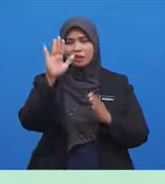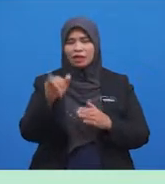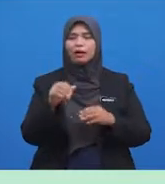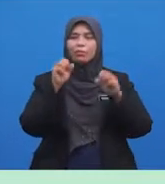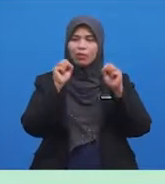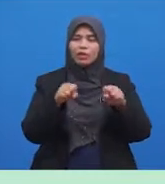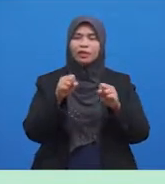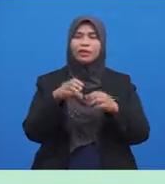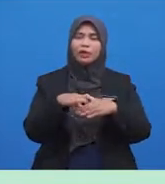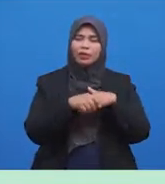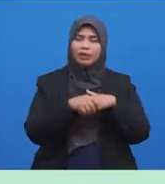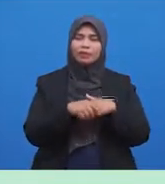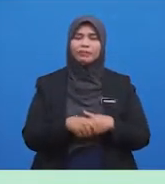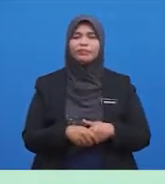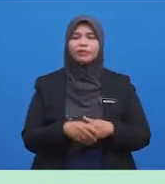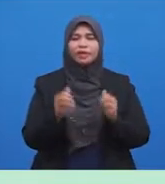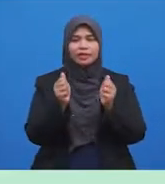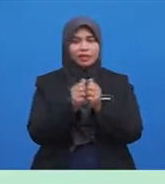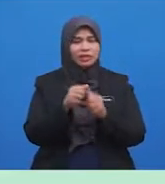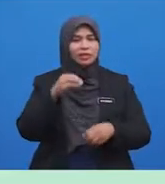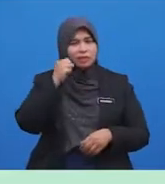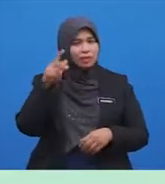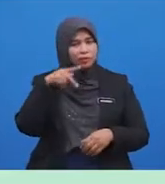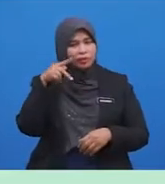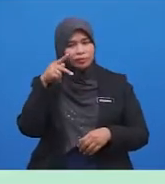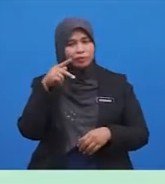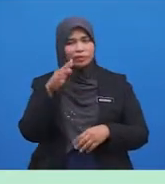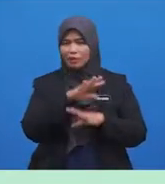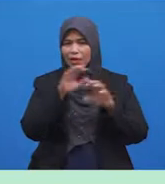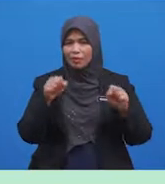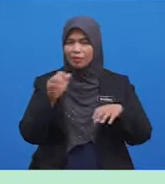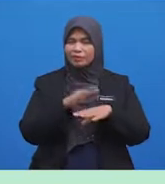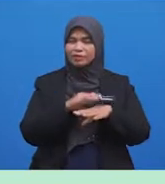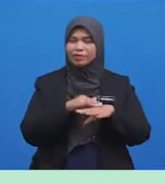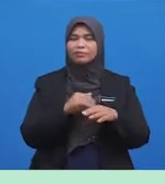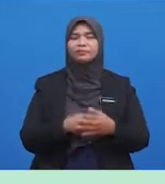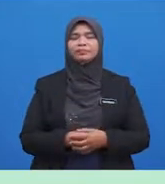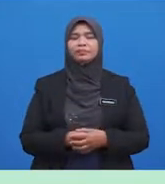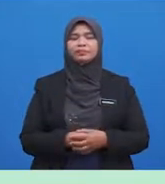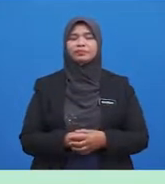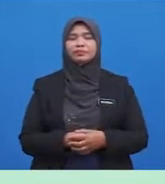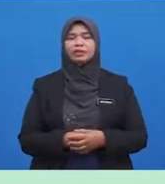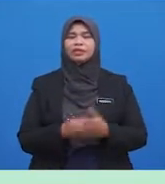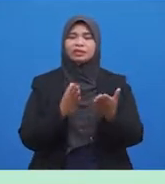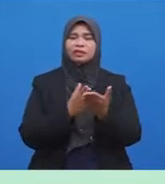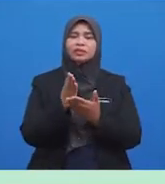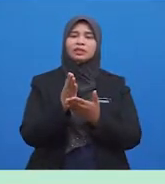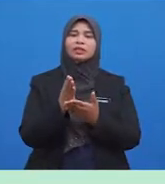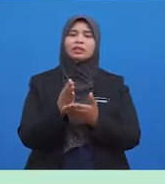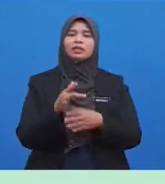Kawin Dengan Sepupu Pun Tak Boleh Bersentuhan Seterusnya